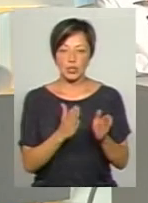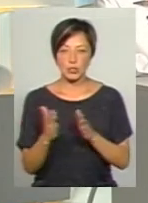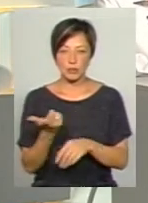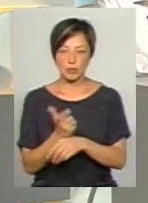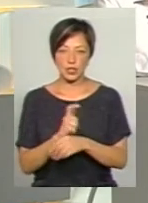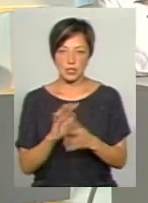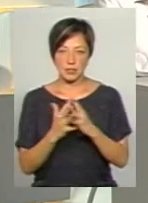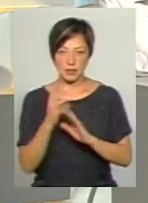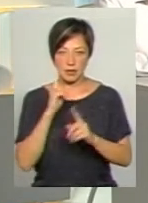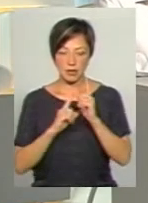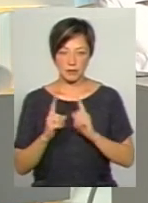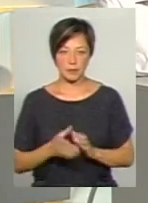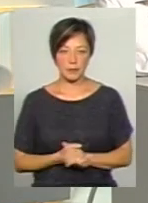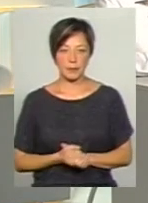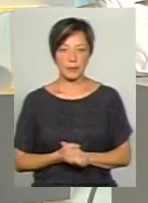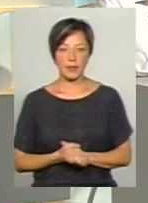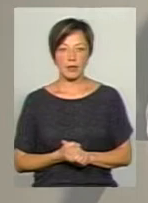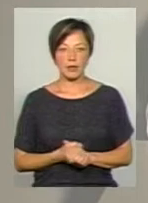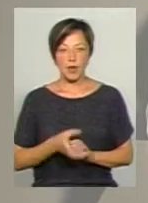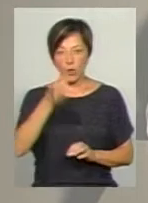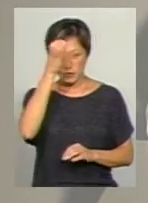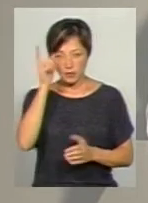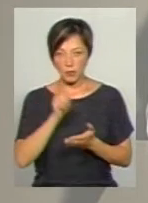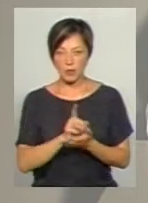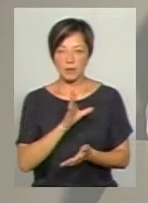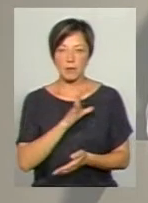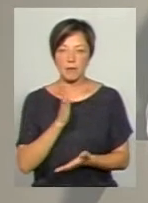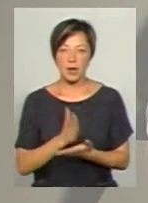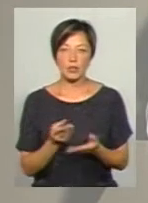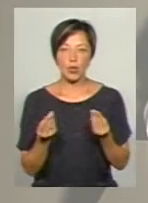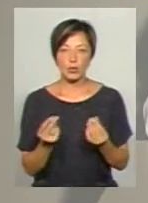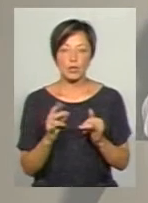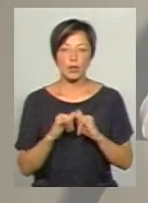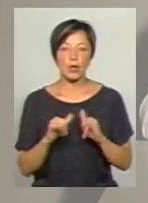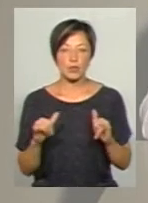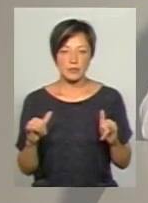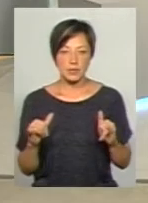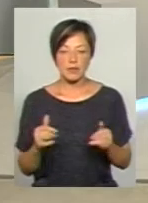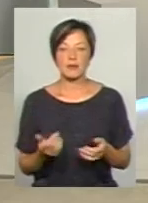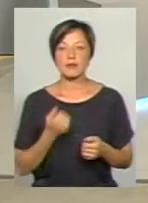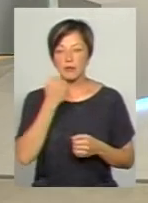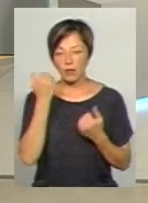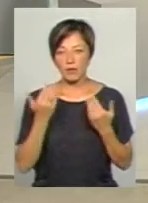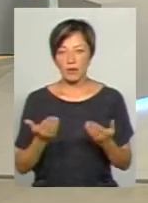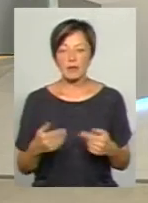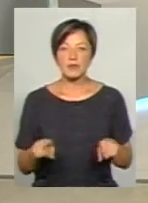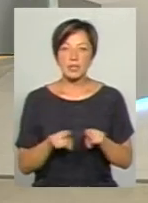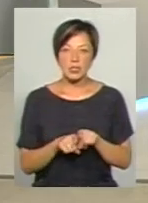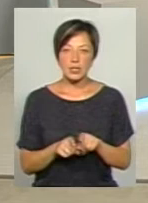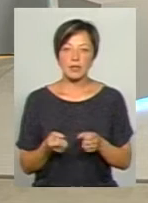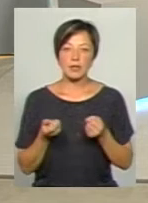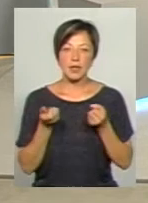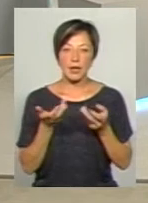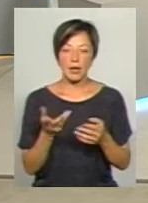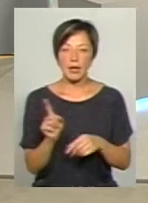населеннях пунктів. Освіта повинна мати кошти на розвиток. Дякую, пане Олеже. Але все ж таки, хоч декілька